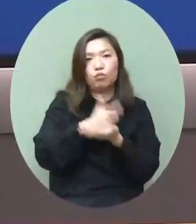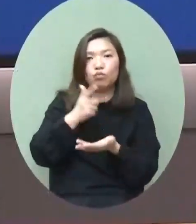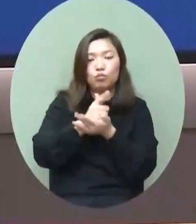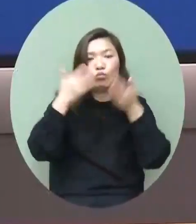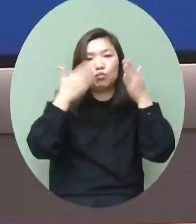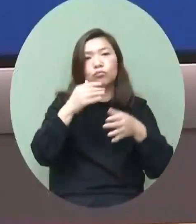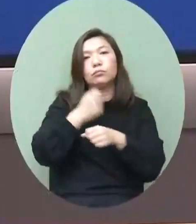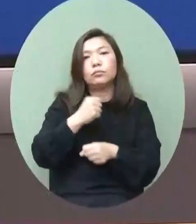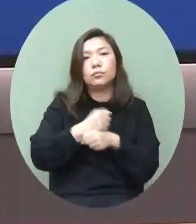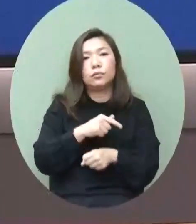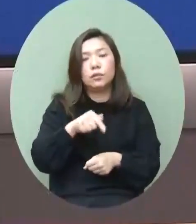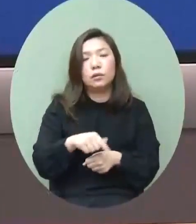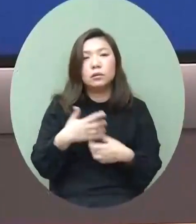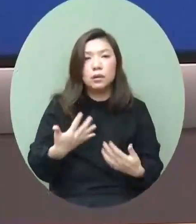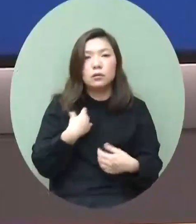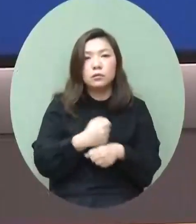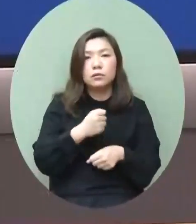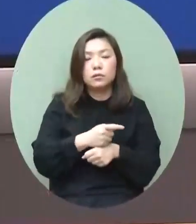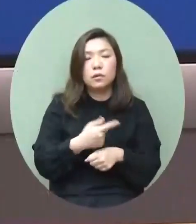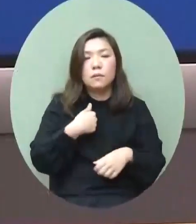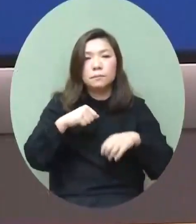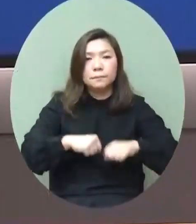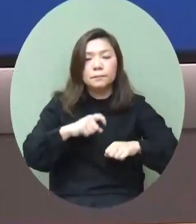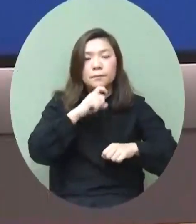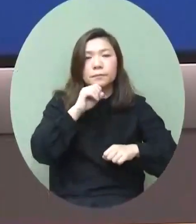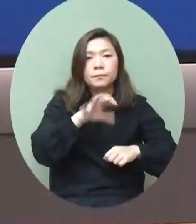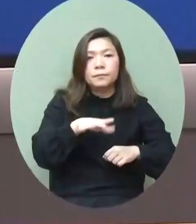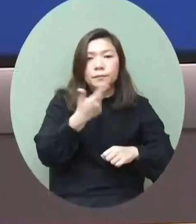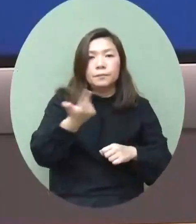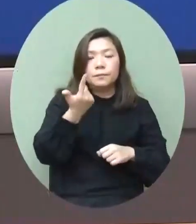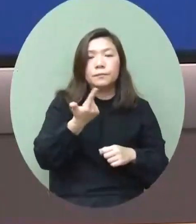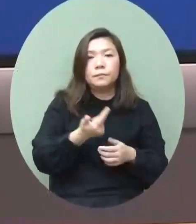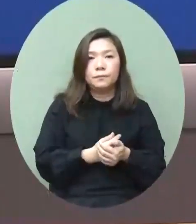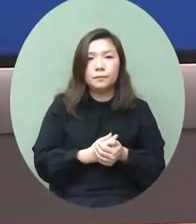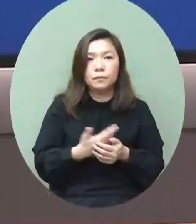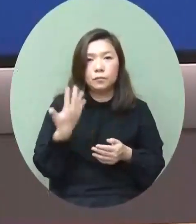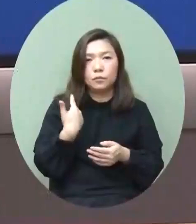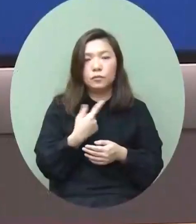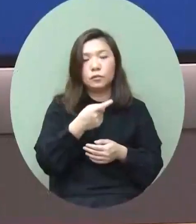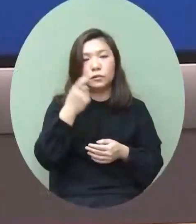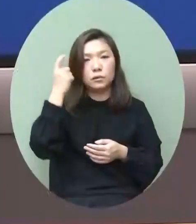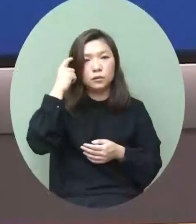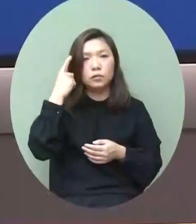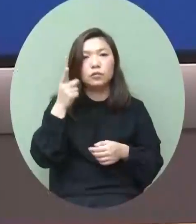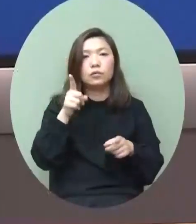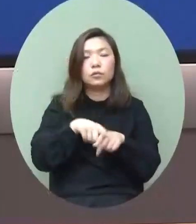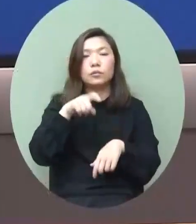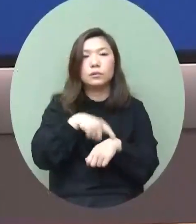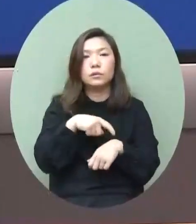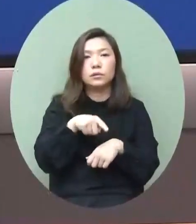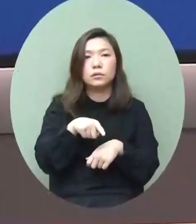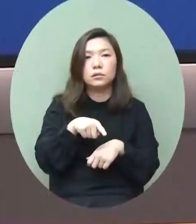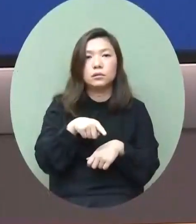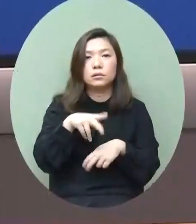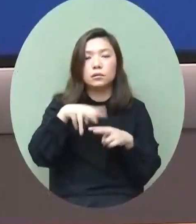這個工作其實我們的立場都說了很多次了就是當然希望同時間能夠